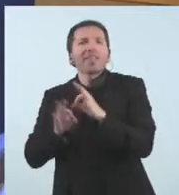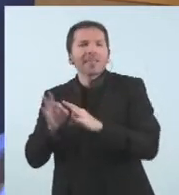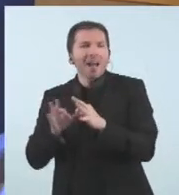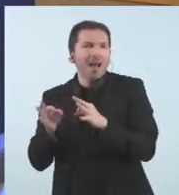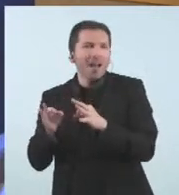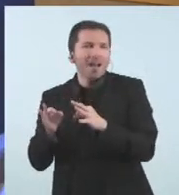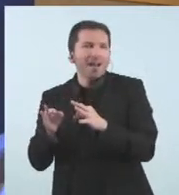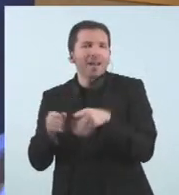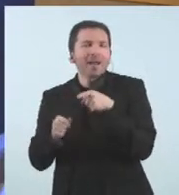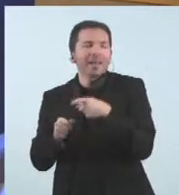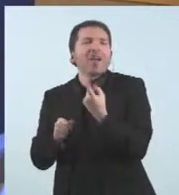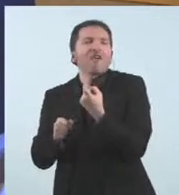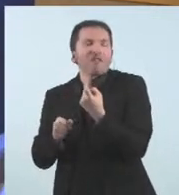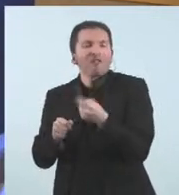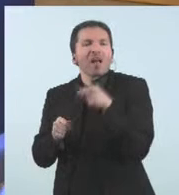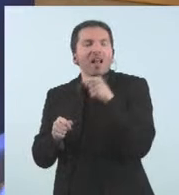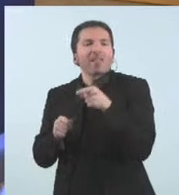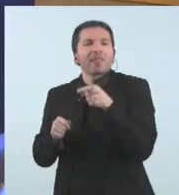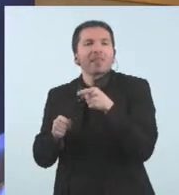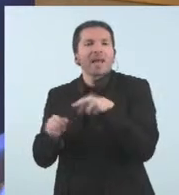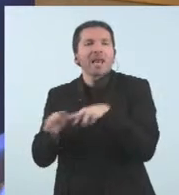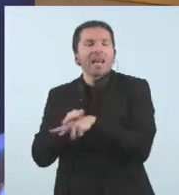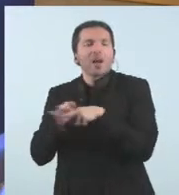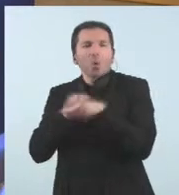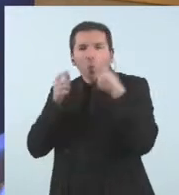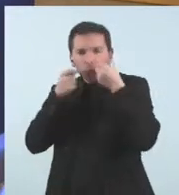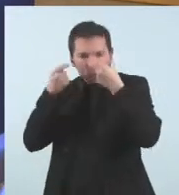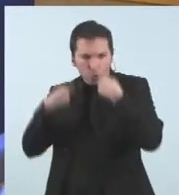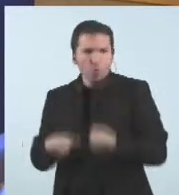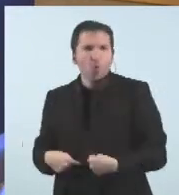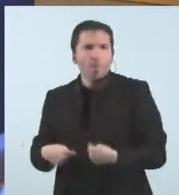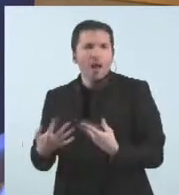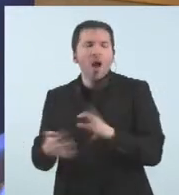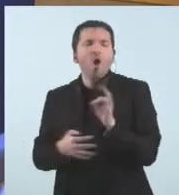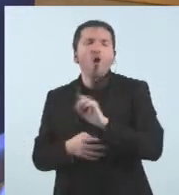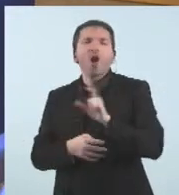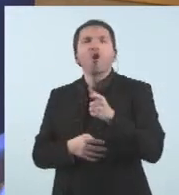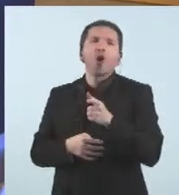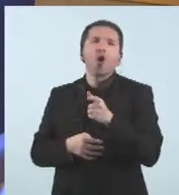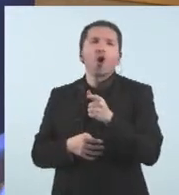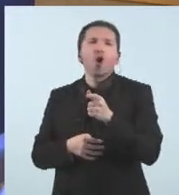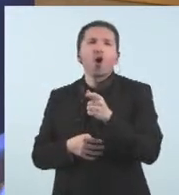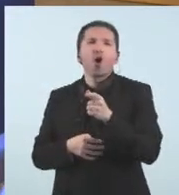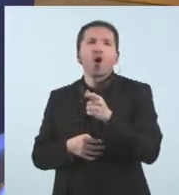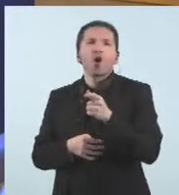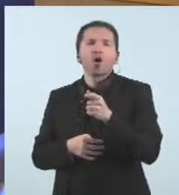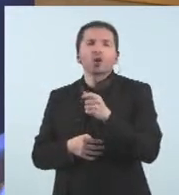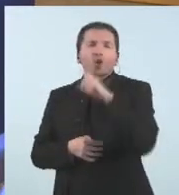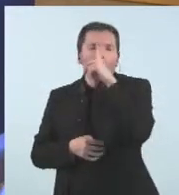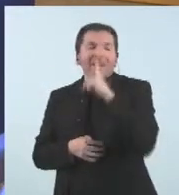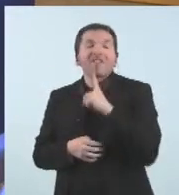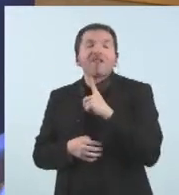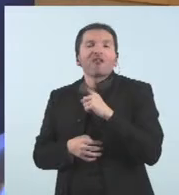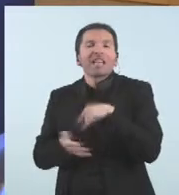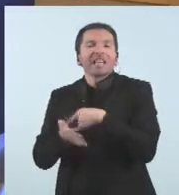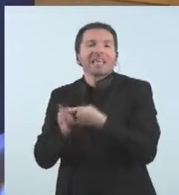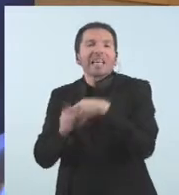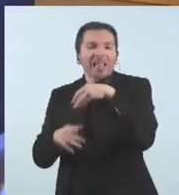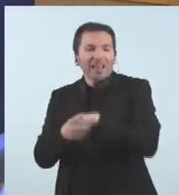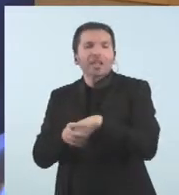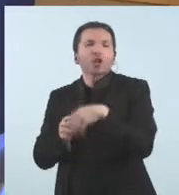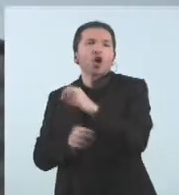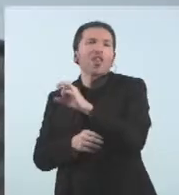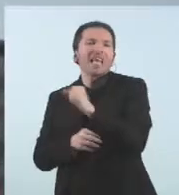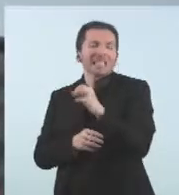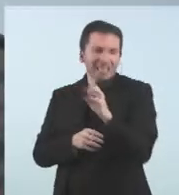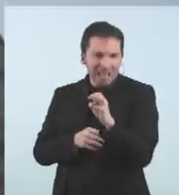en aquest aspecte però també traslladat en altres perfils tècnics dins del SAS. Vostè ho ha dit molt bé depèn